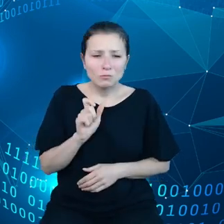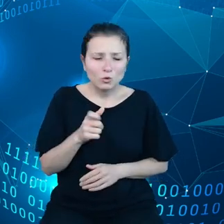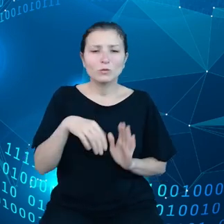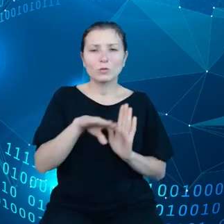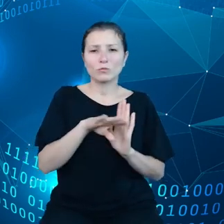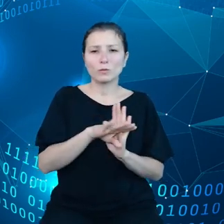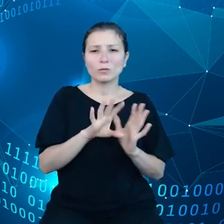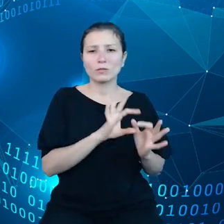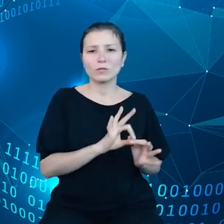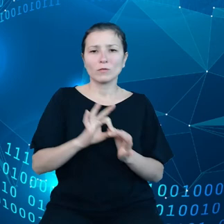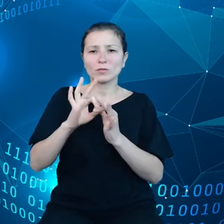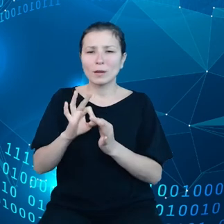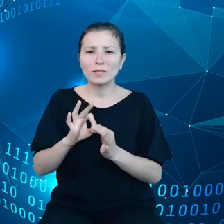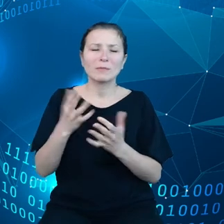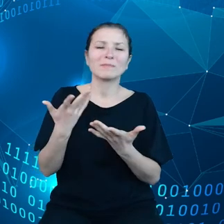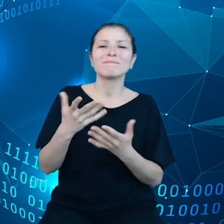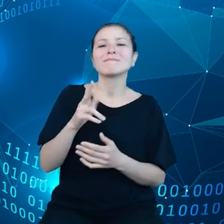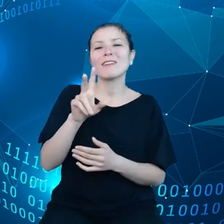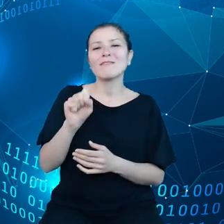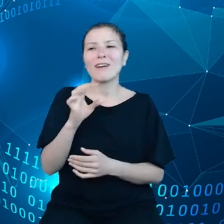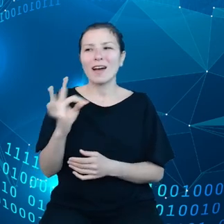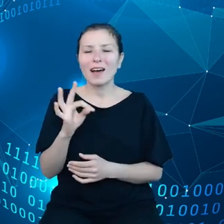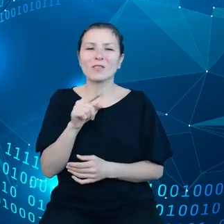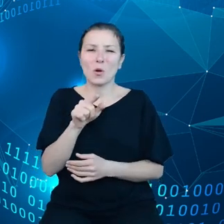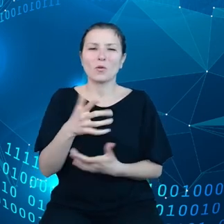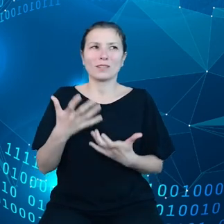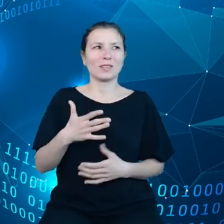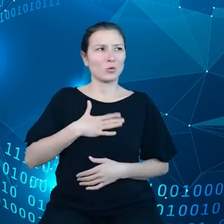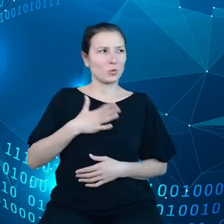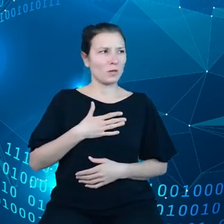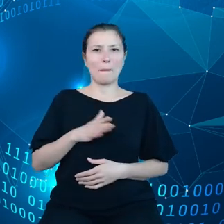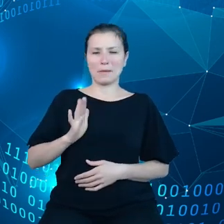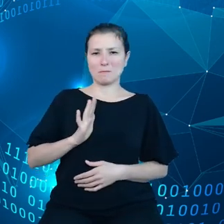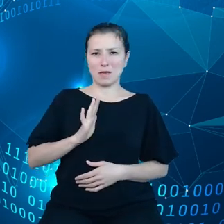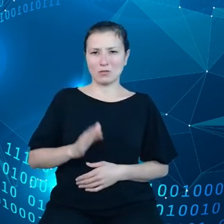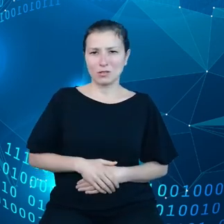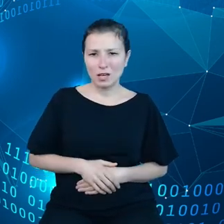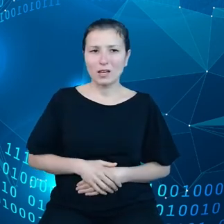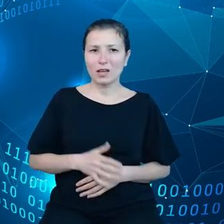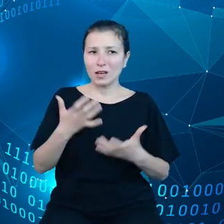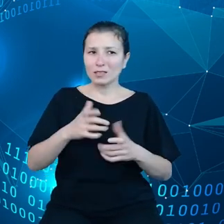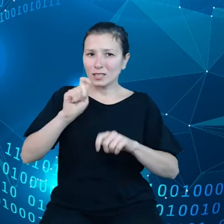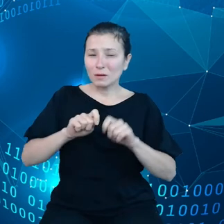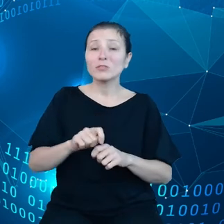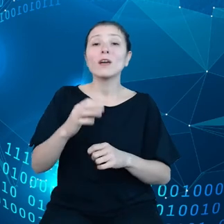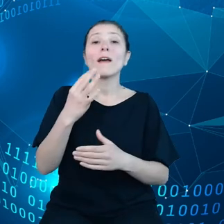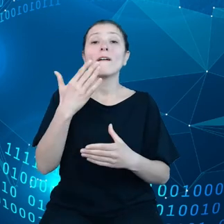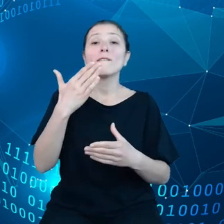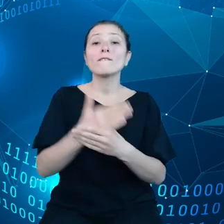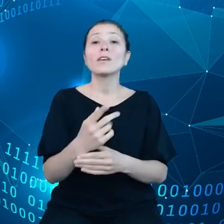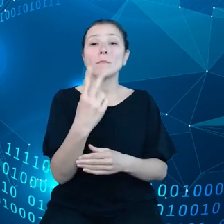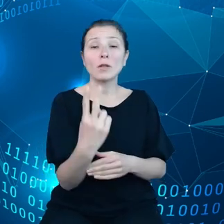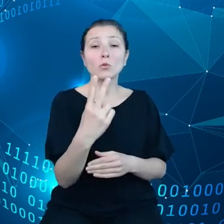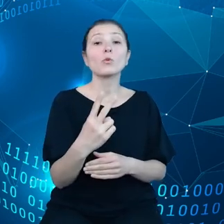karuzelami VAT-owskimi. Pani Sokowska chce być bezpieczna. Chce się dowiedzieć, czy firma jest VAT-owcem, biegnie do białej